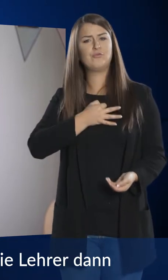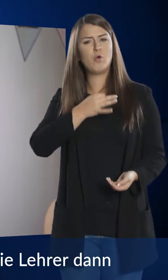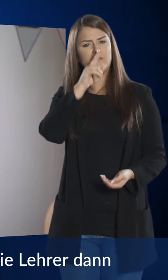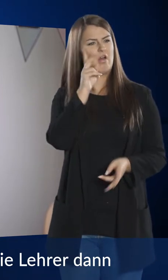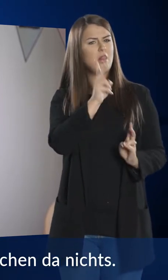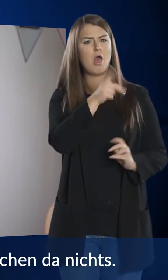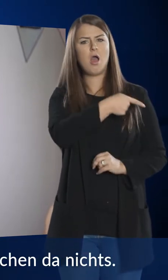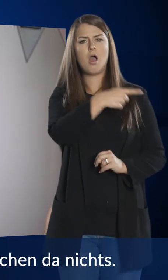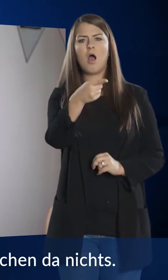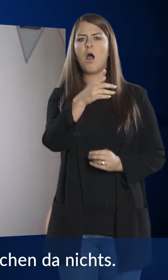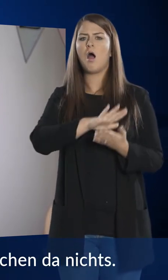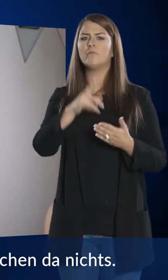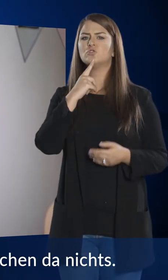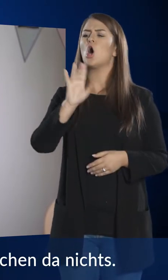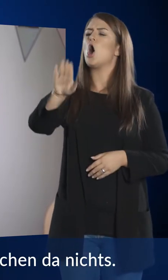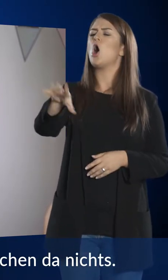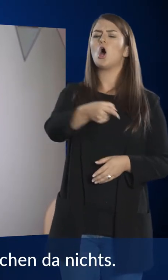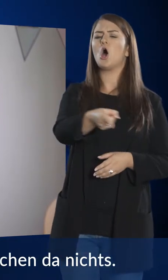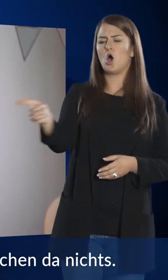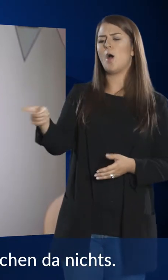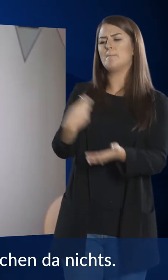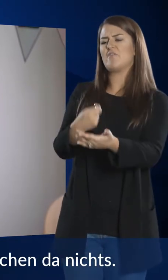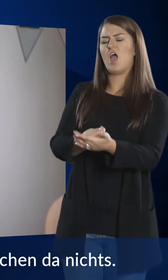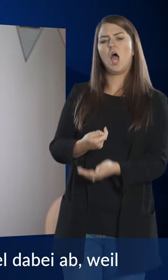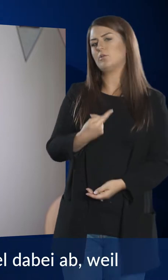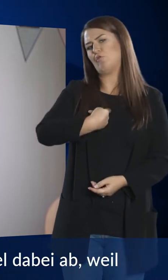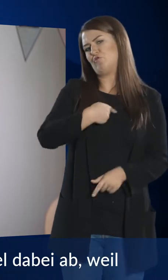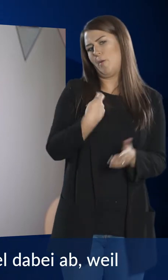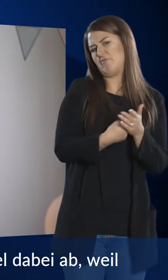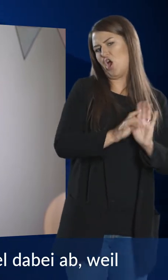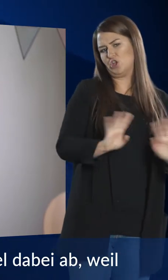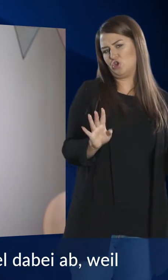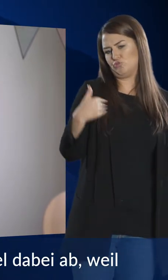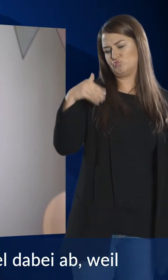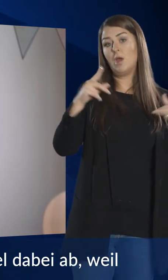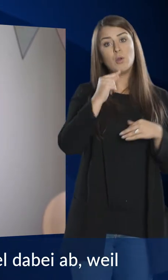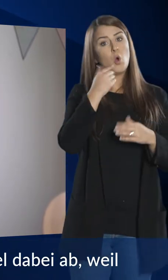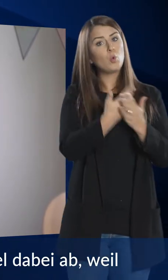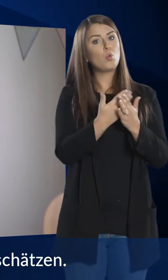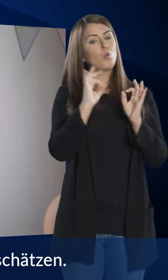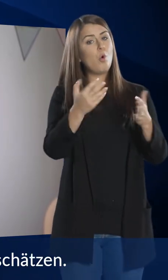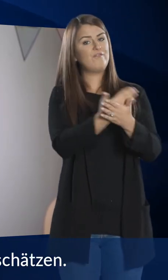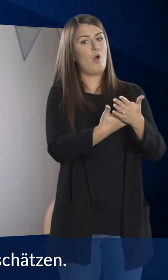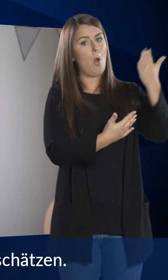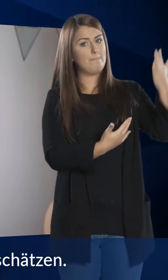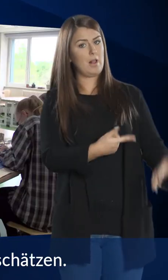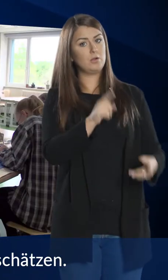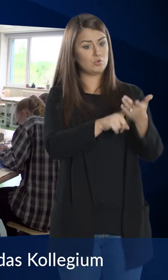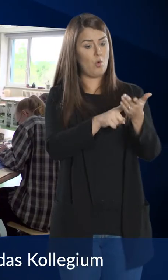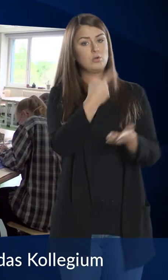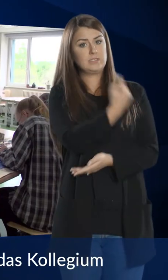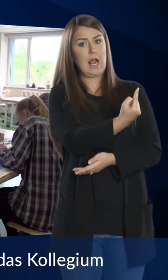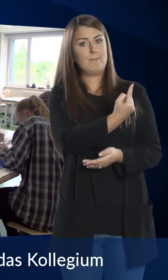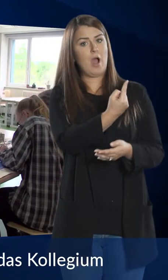Lehrer dann sagen, ja macht mal und wir machen da nichts. Sie geben auch ein gutes Beispiel bei ihr ab, weil sie sich ja auch selber einschätzen.